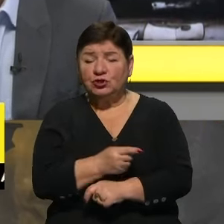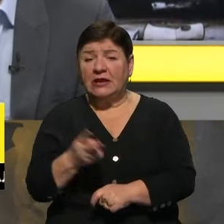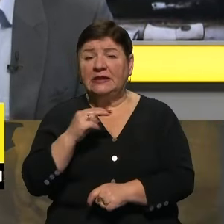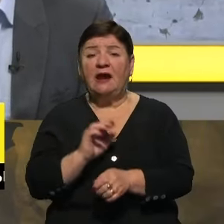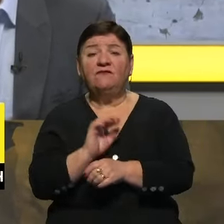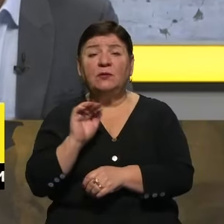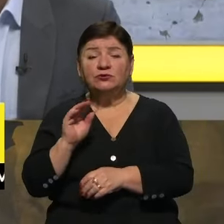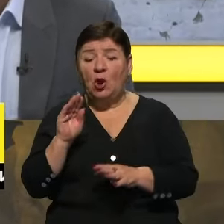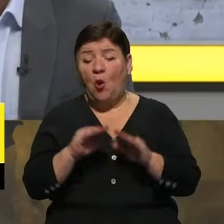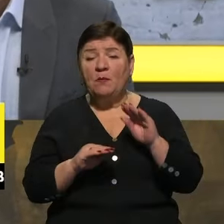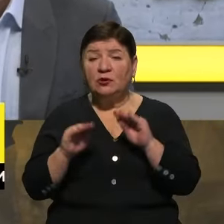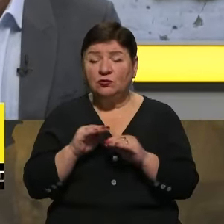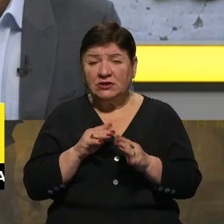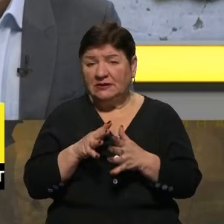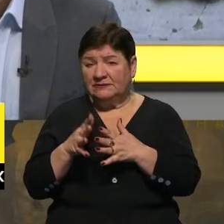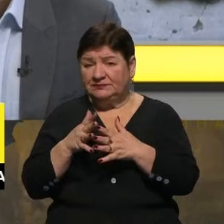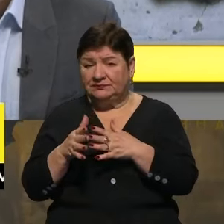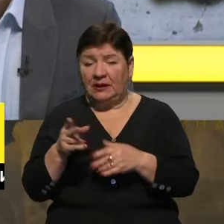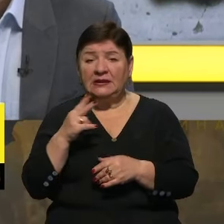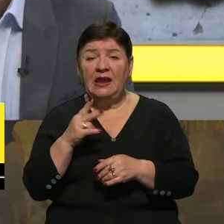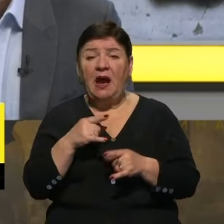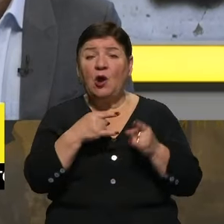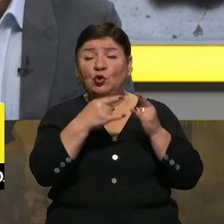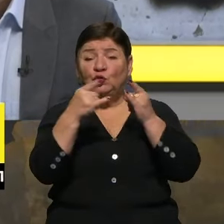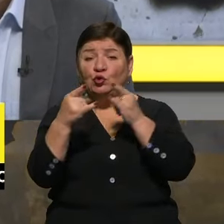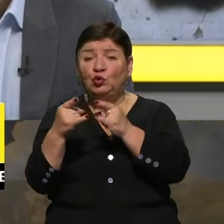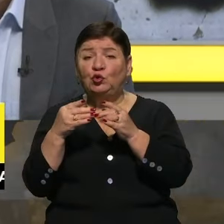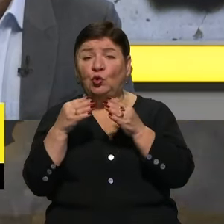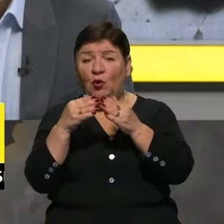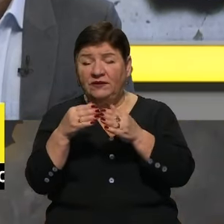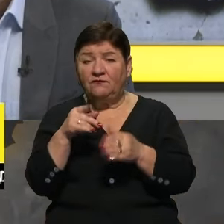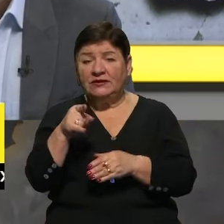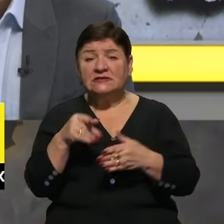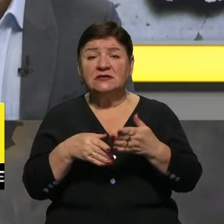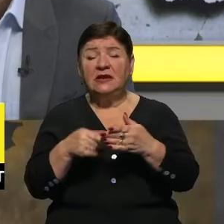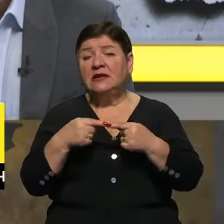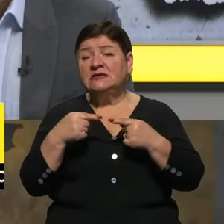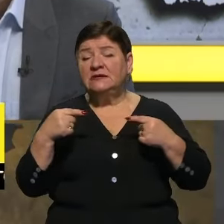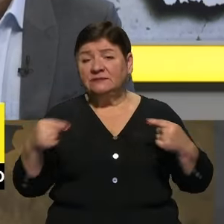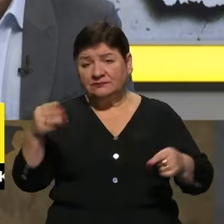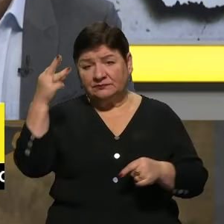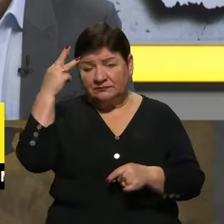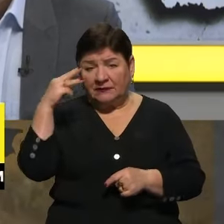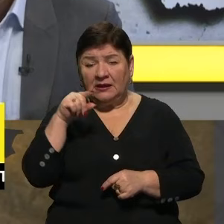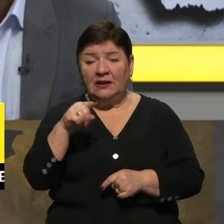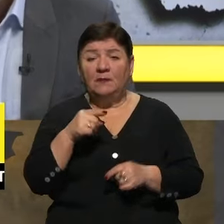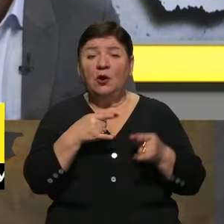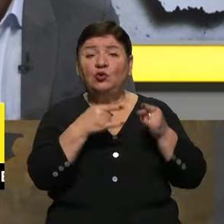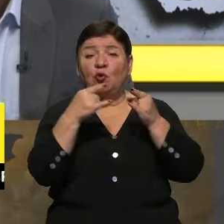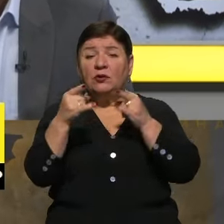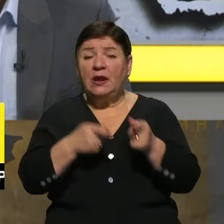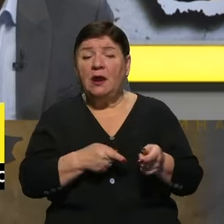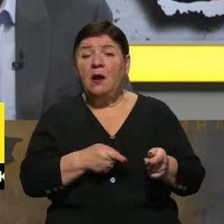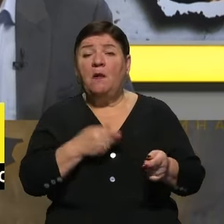комплектуючих і розходників для дронів, плюс вони там застосовують різноманітні модифікації, їм ці дрони постійно